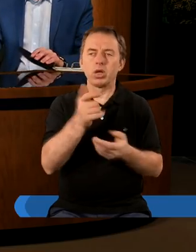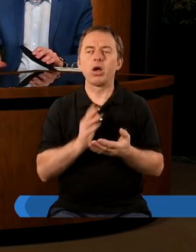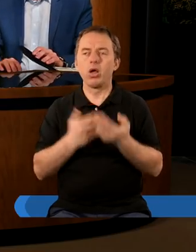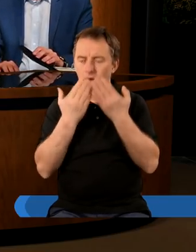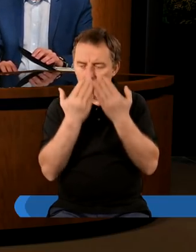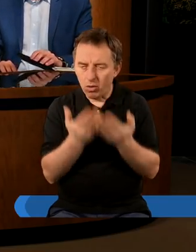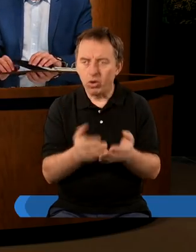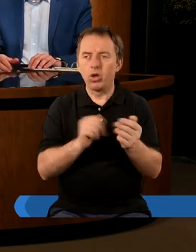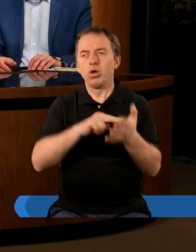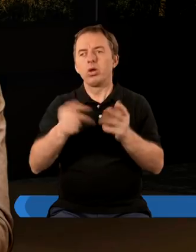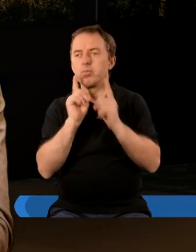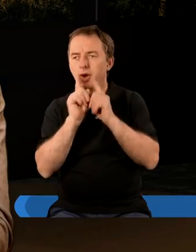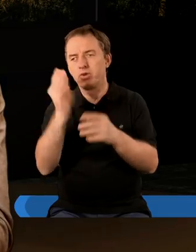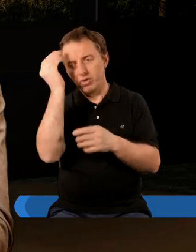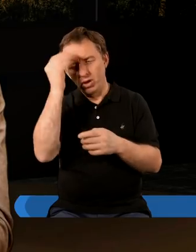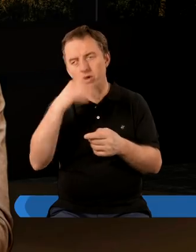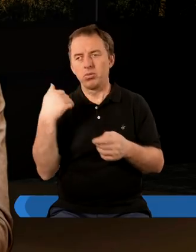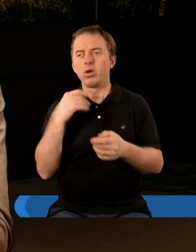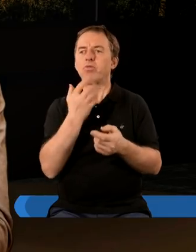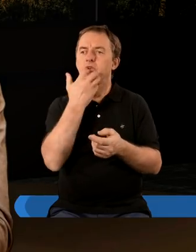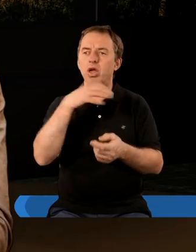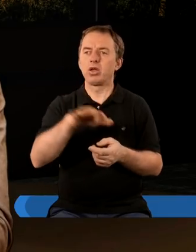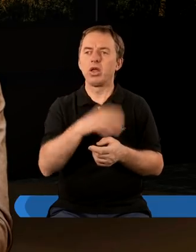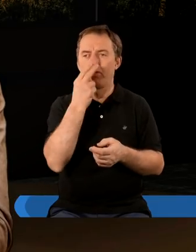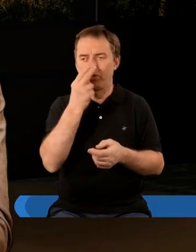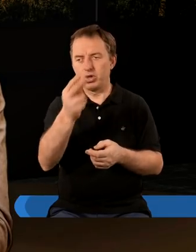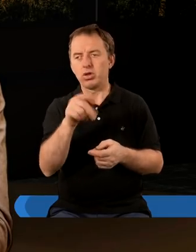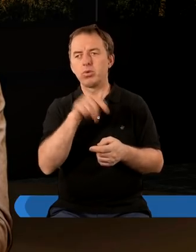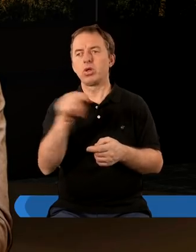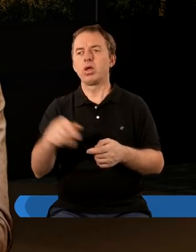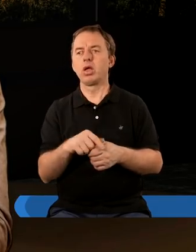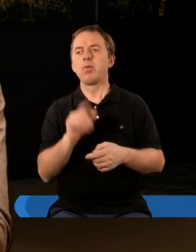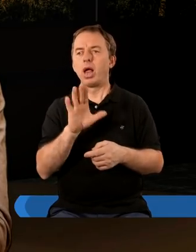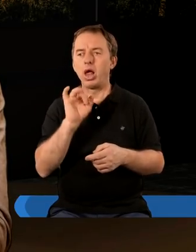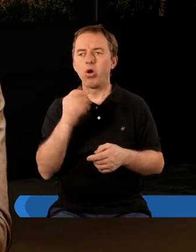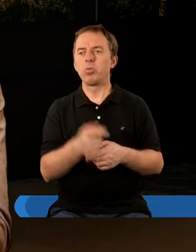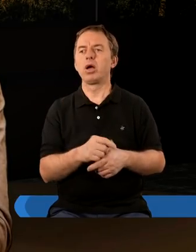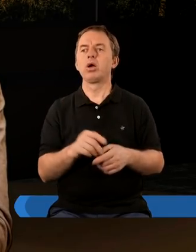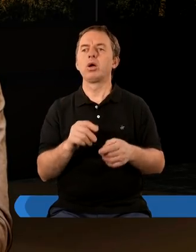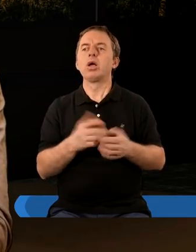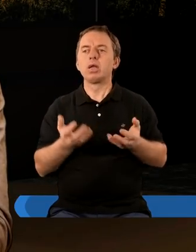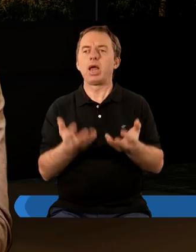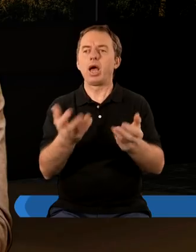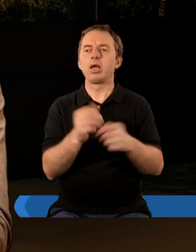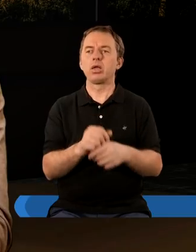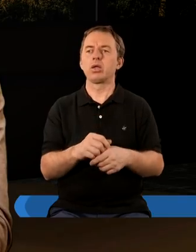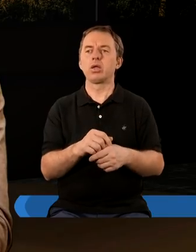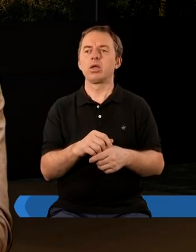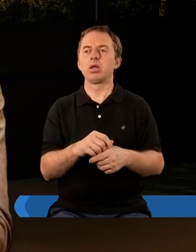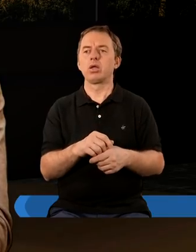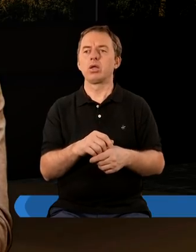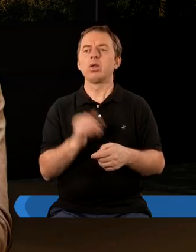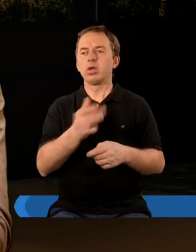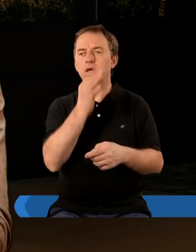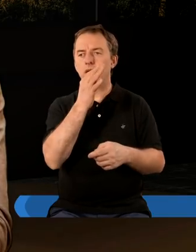czegoś nakłonić, odstąpić od prawdziwej nauki, która była wcześniej. I widzimy tutaj Balaama, który zachęcał, żeby